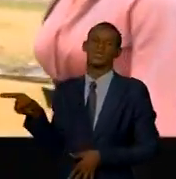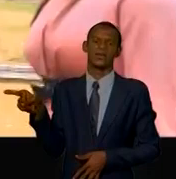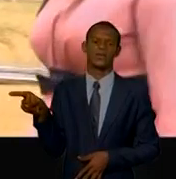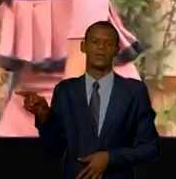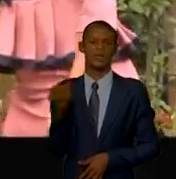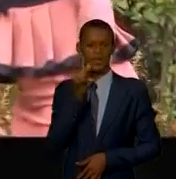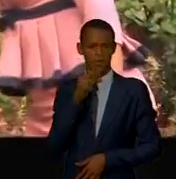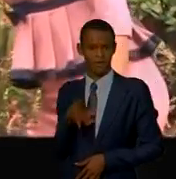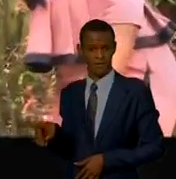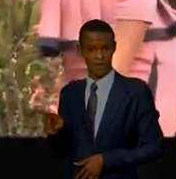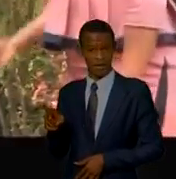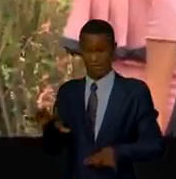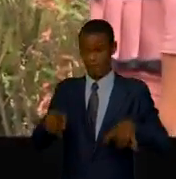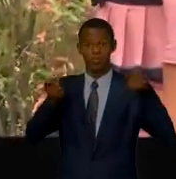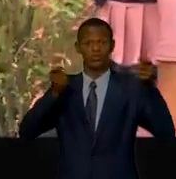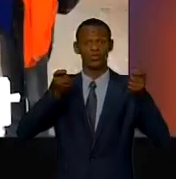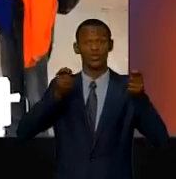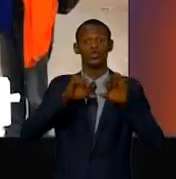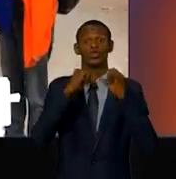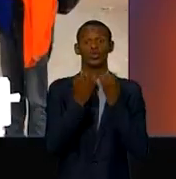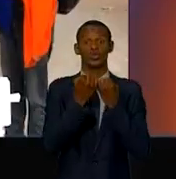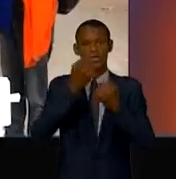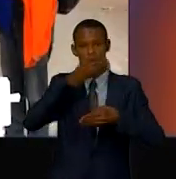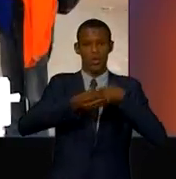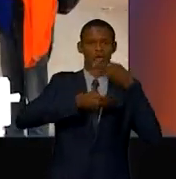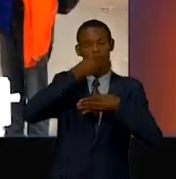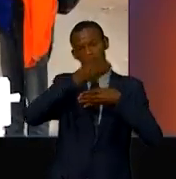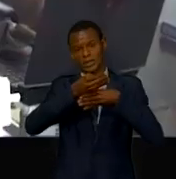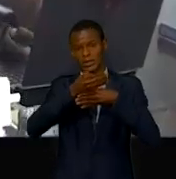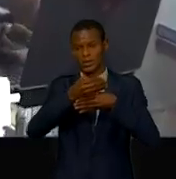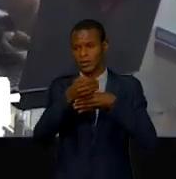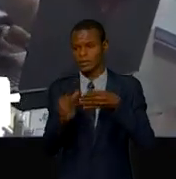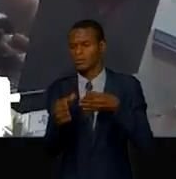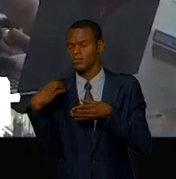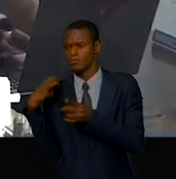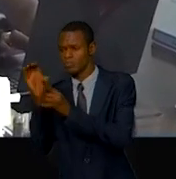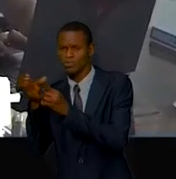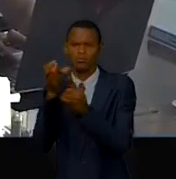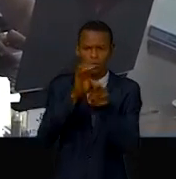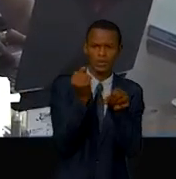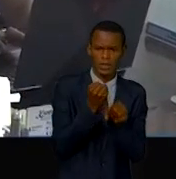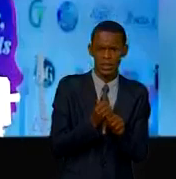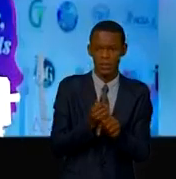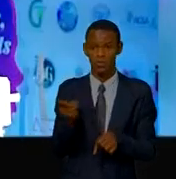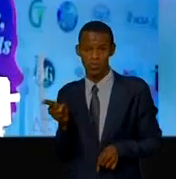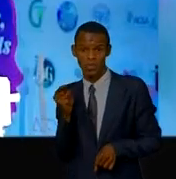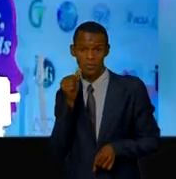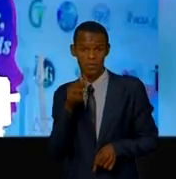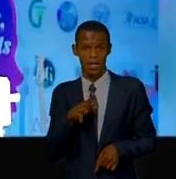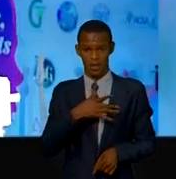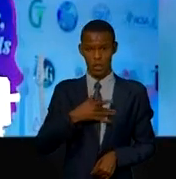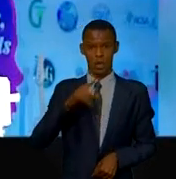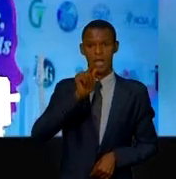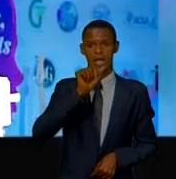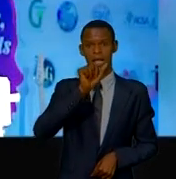entreprise de construction et de sous-traitance Madame Tatiana Nguia partage son expérience de la place qu'occupe la femme